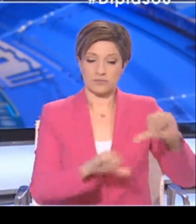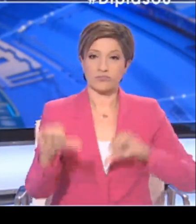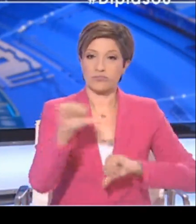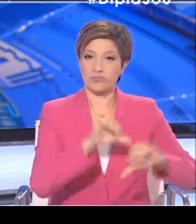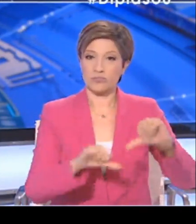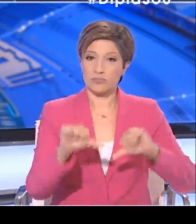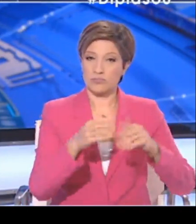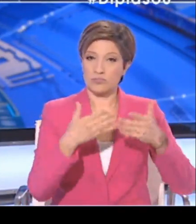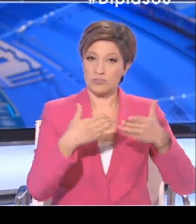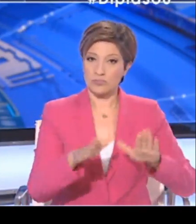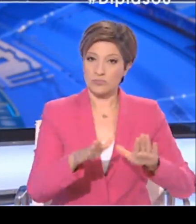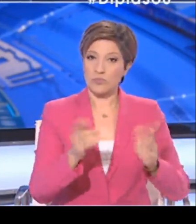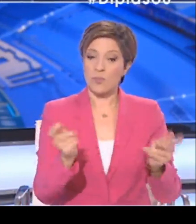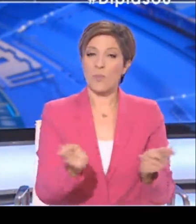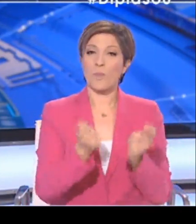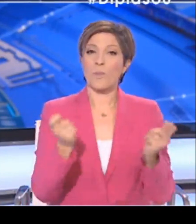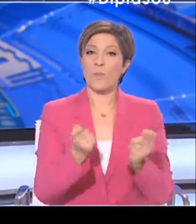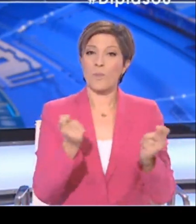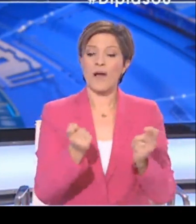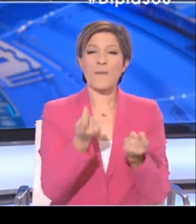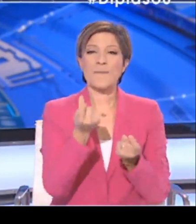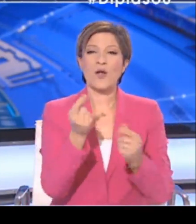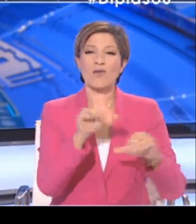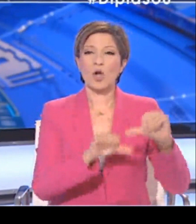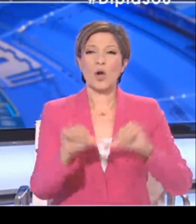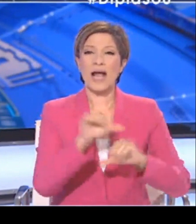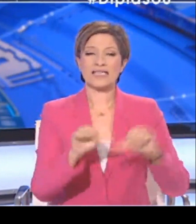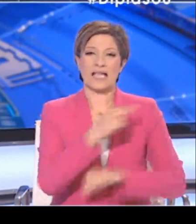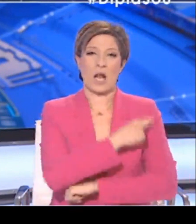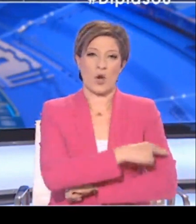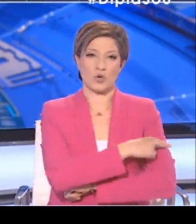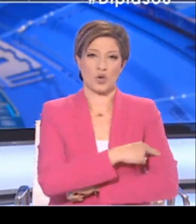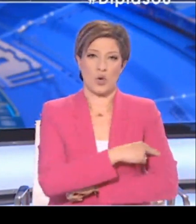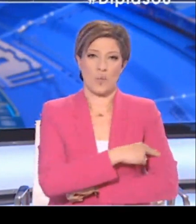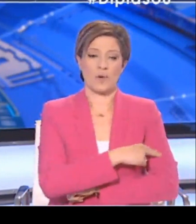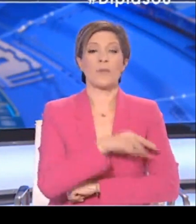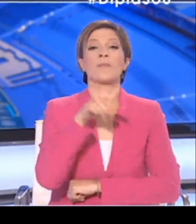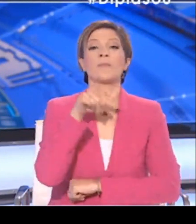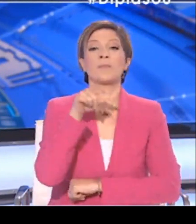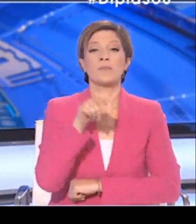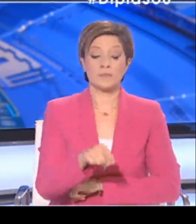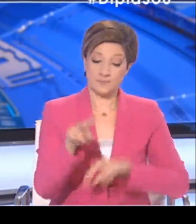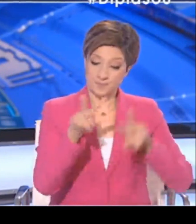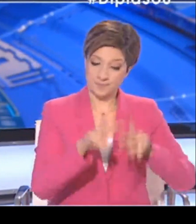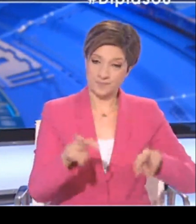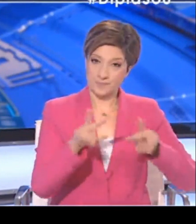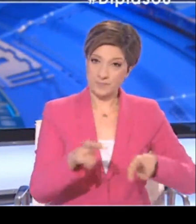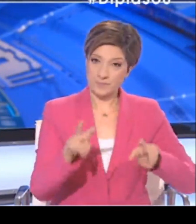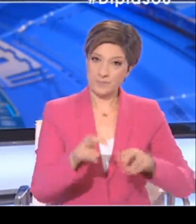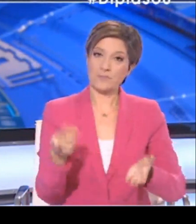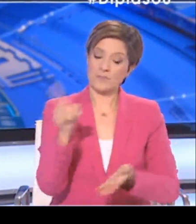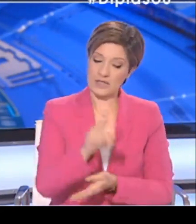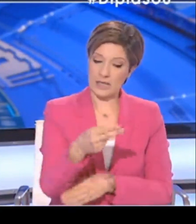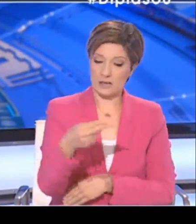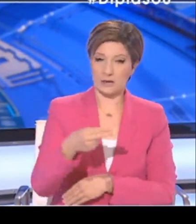εξετάσεων που διεκπαιραιώθηκαν από τα μικροβουλικά εργαστήρια των γενικών νοσοκομείων. Παράλληλα, διεκπαιραιώθηκαν οι ακόλουθες